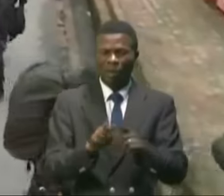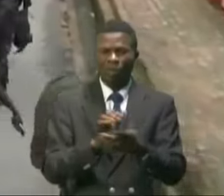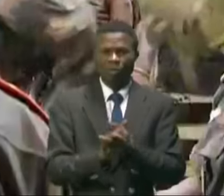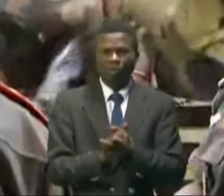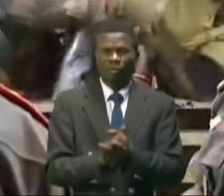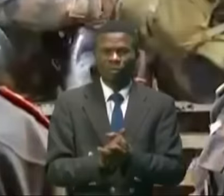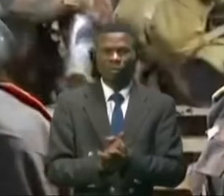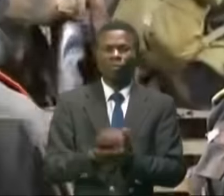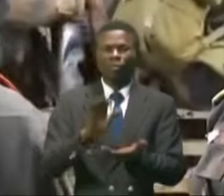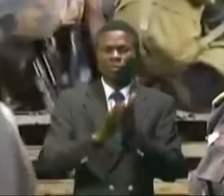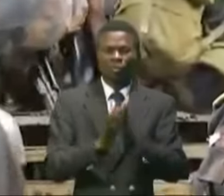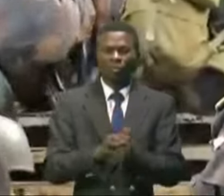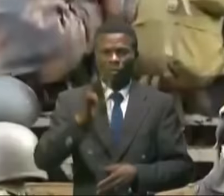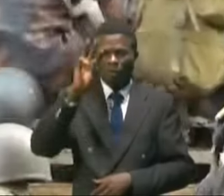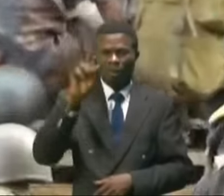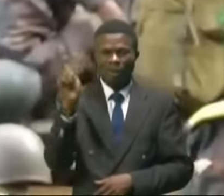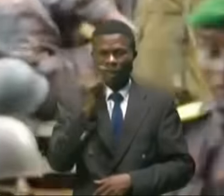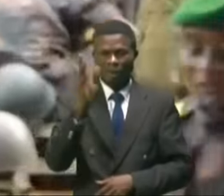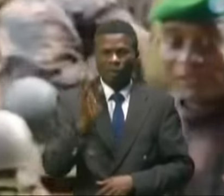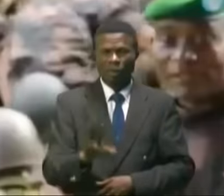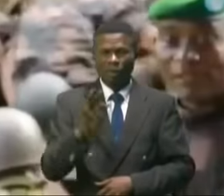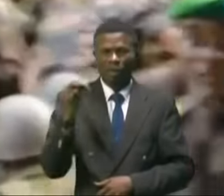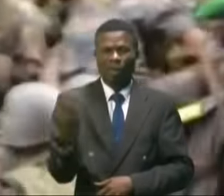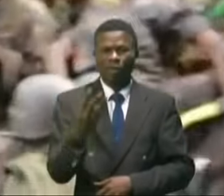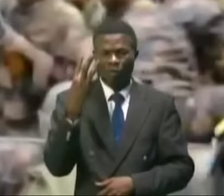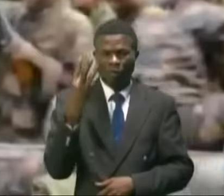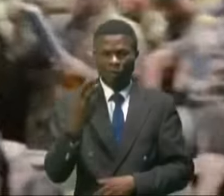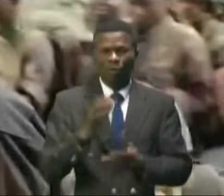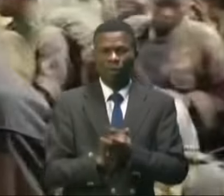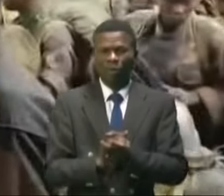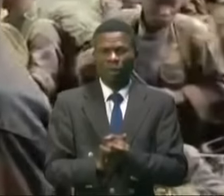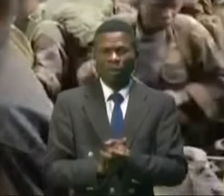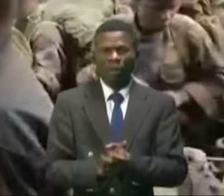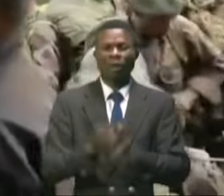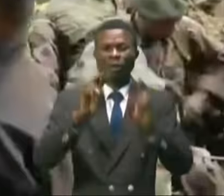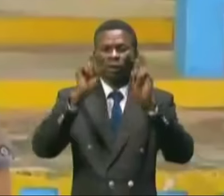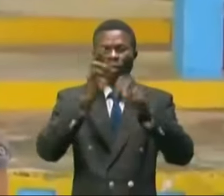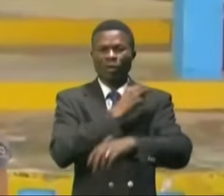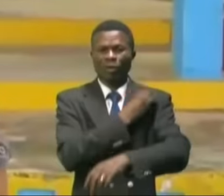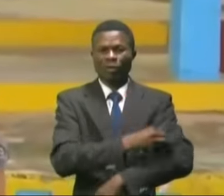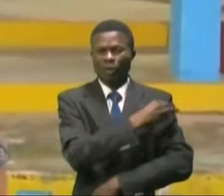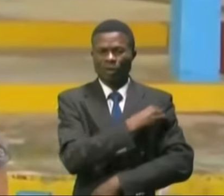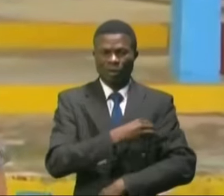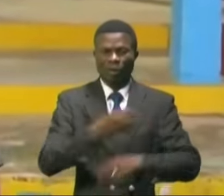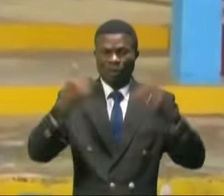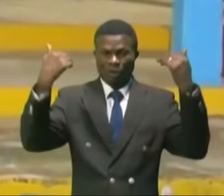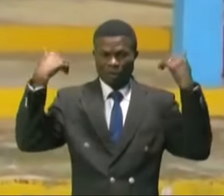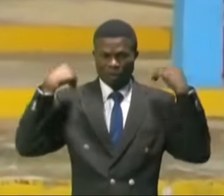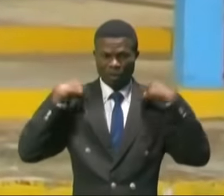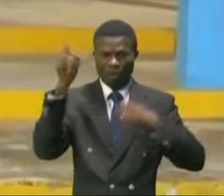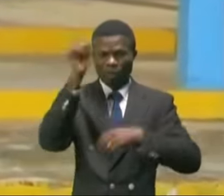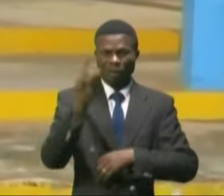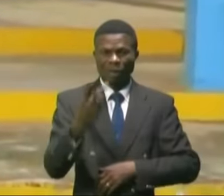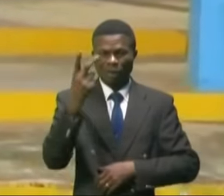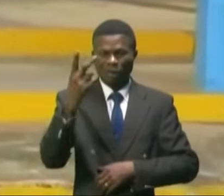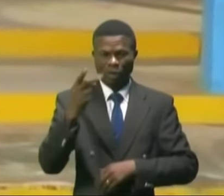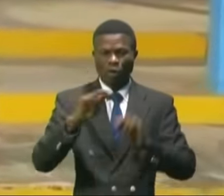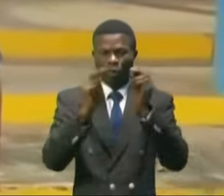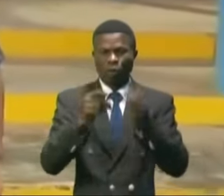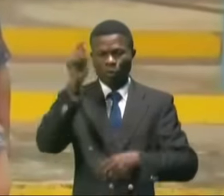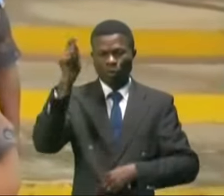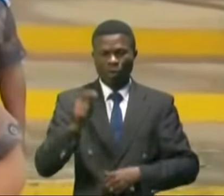préparées à toute éventualité ici à la tribune officielle de Bounia. Le commandant de la 32e région militaire, le général